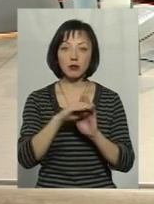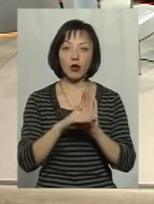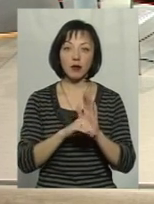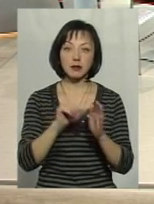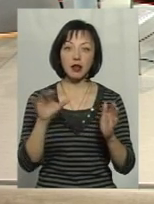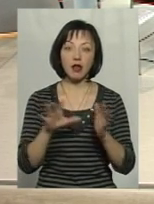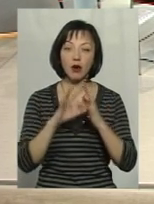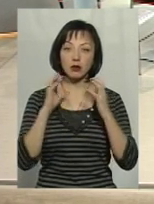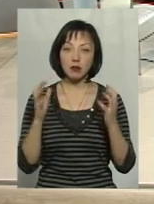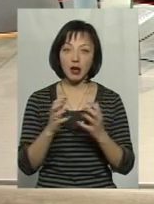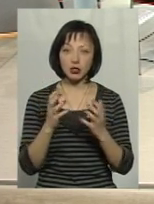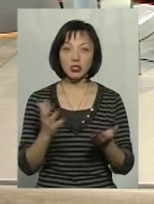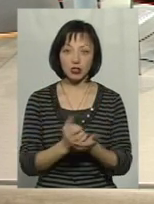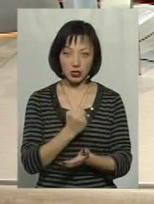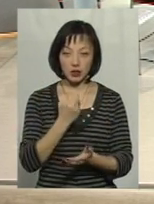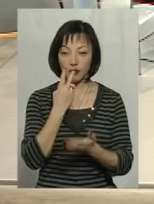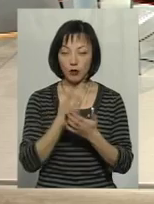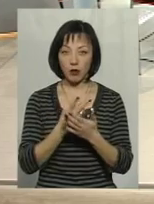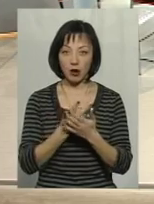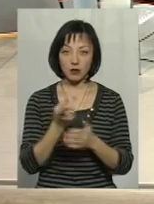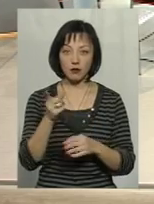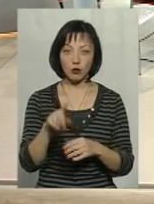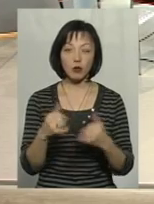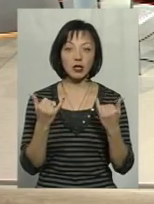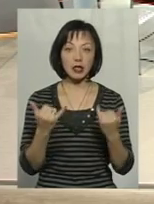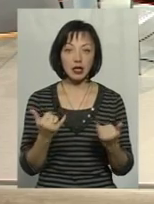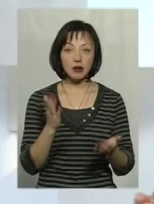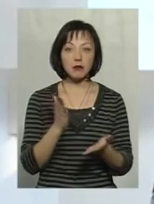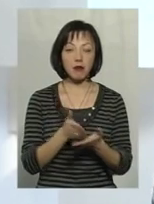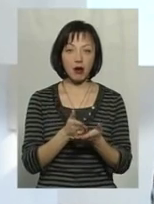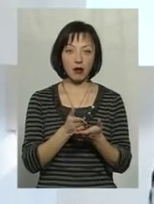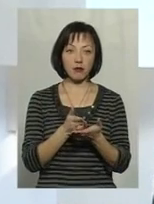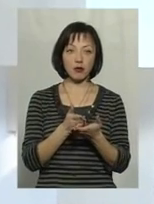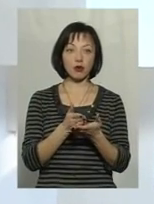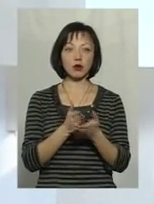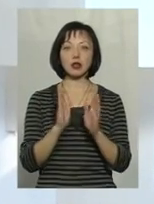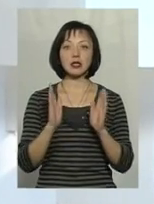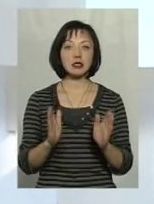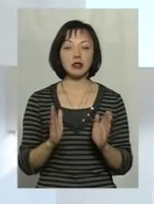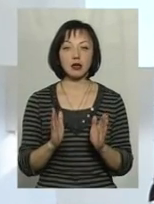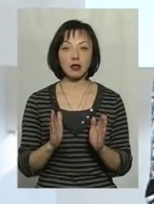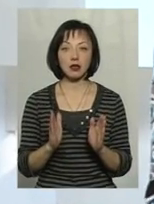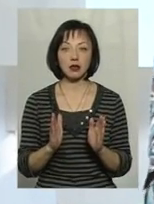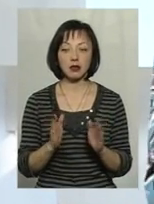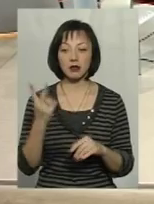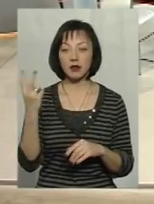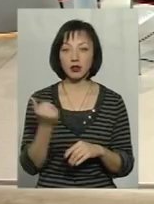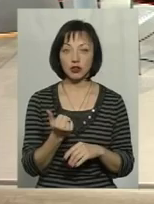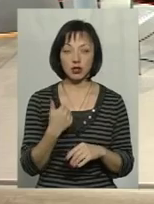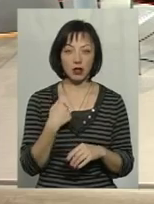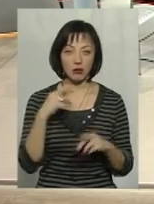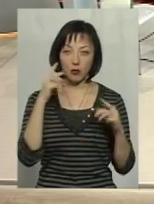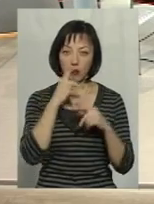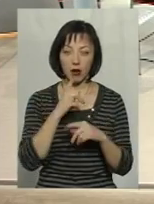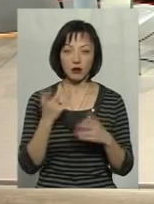енергозбереження знайшли відображення в ньому? Отже, нині маємо тільки буквально тижня-два, якщо я не